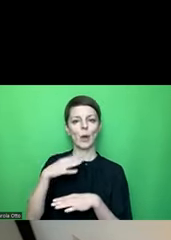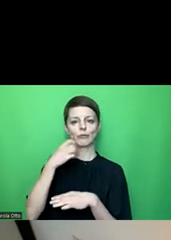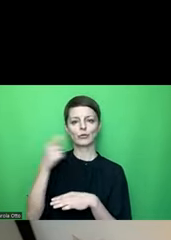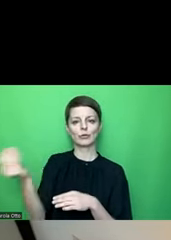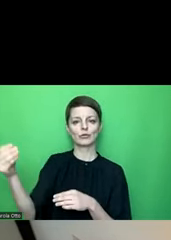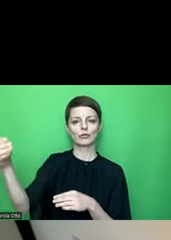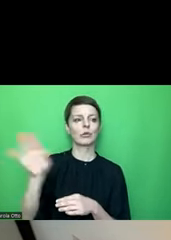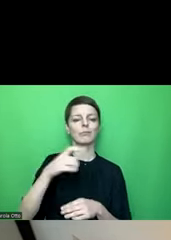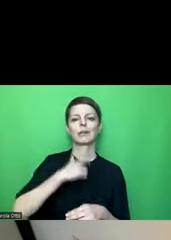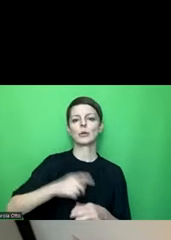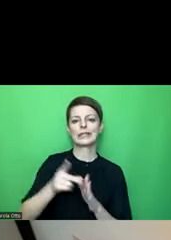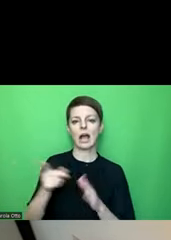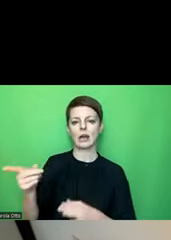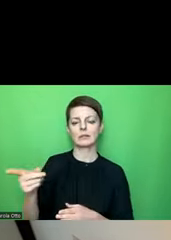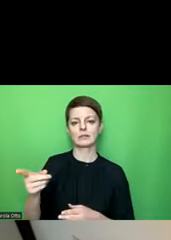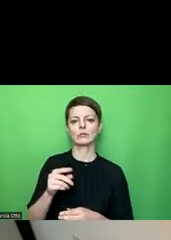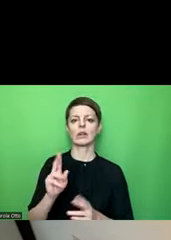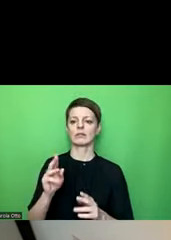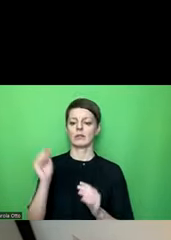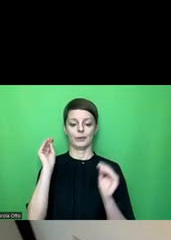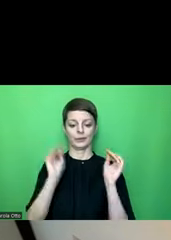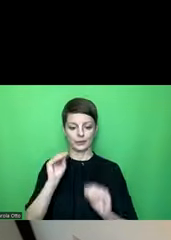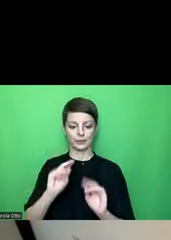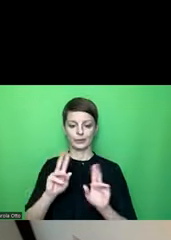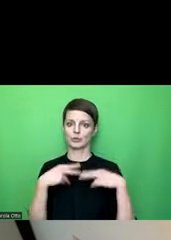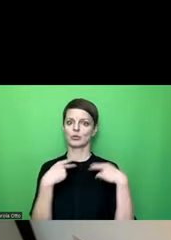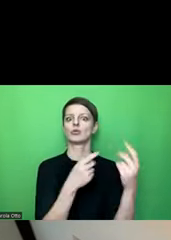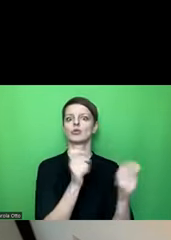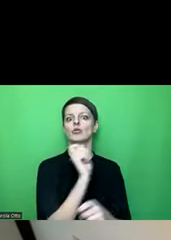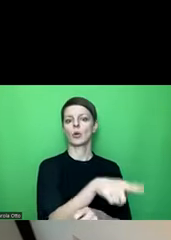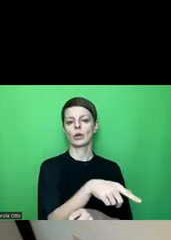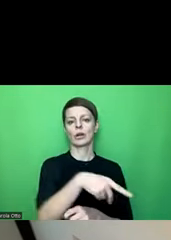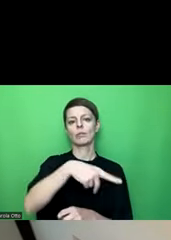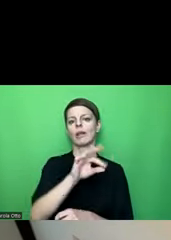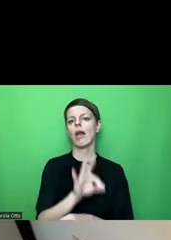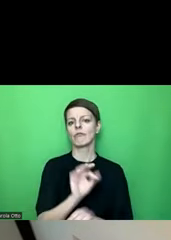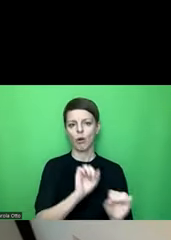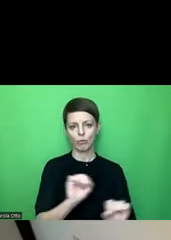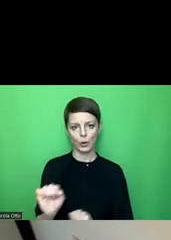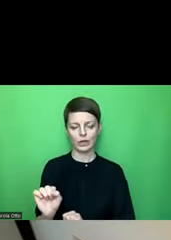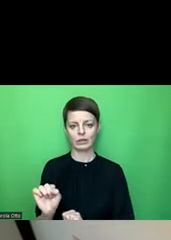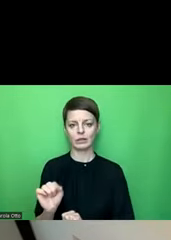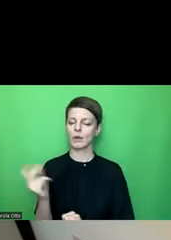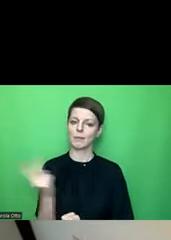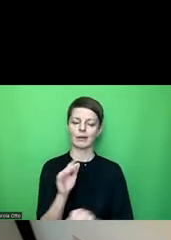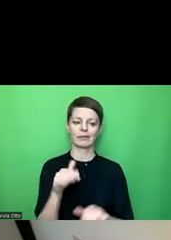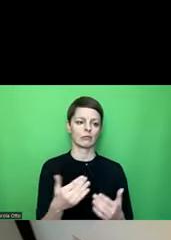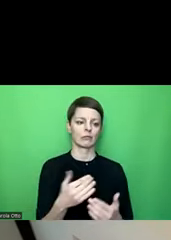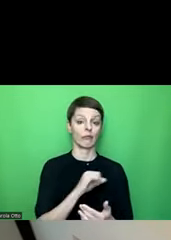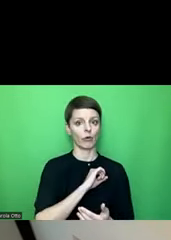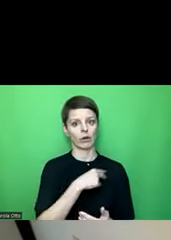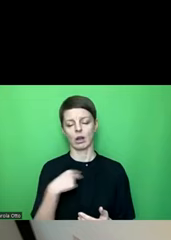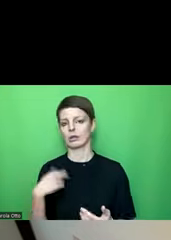persönlichen Daten und dann schickt man das als Excel-Tabelle zurück. Das kann man auch per PDF machen natürlich, beides hat Vor- und Nachteile.